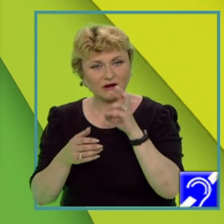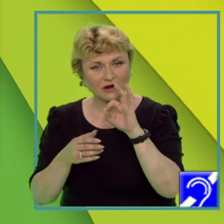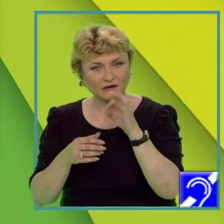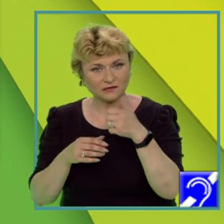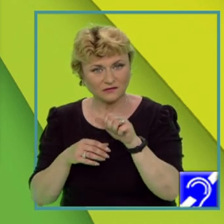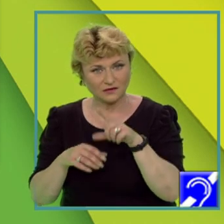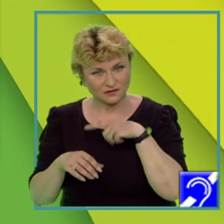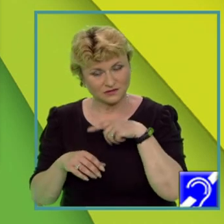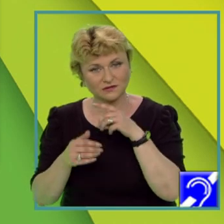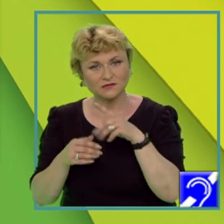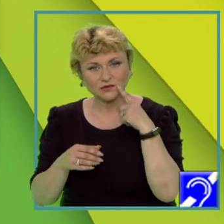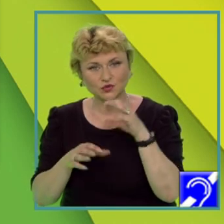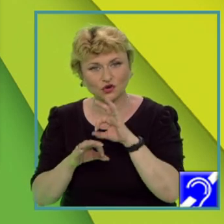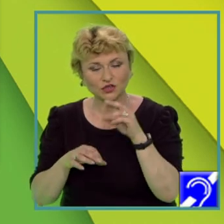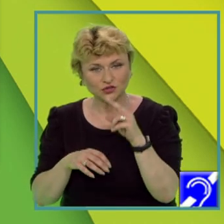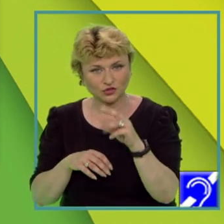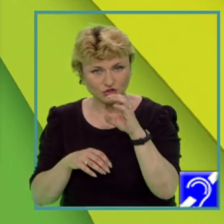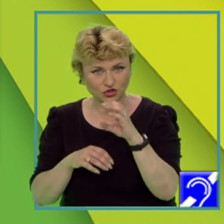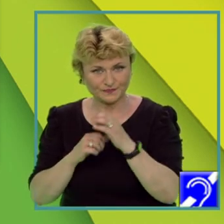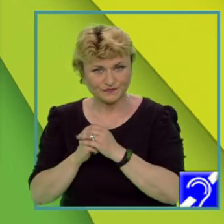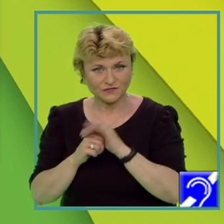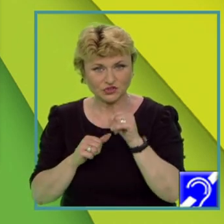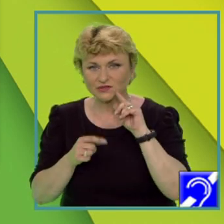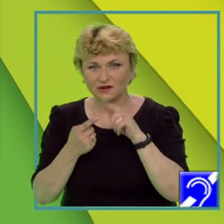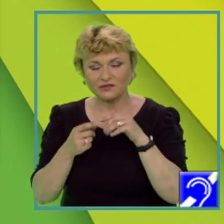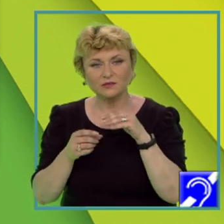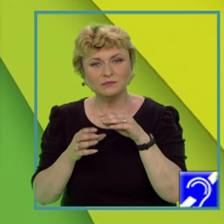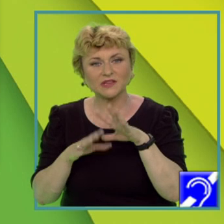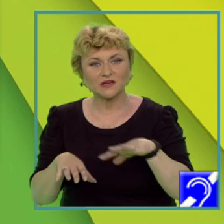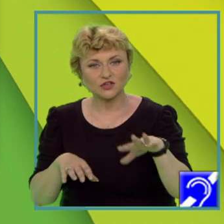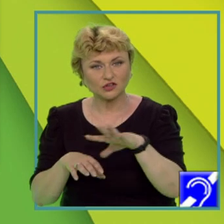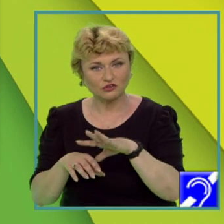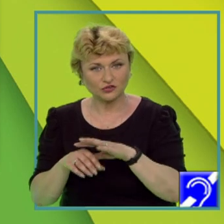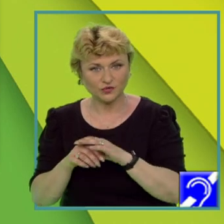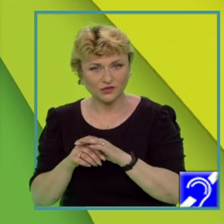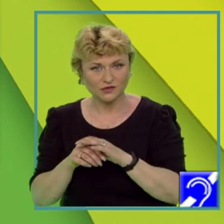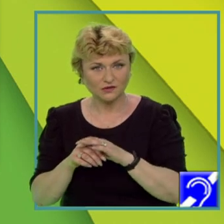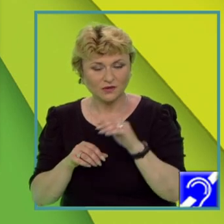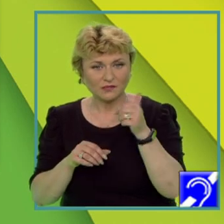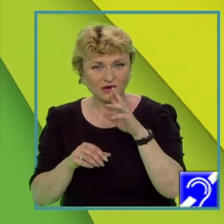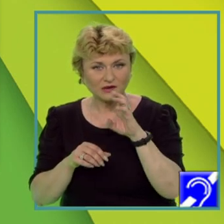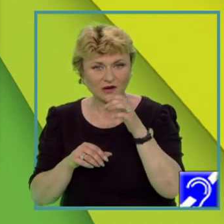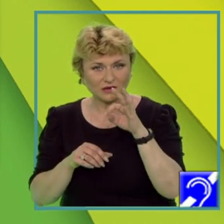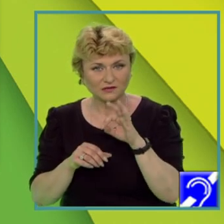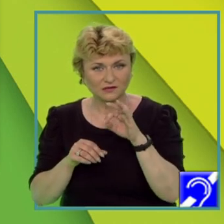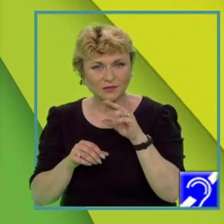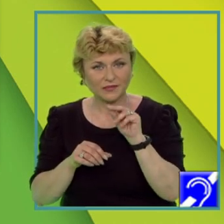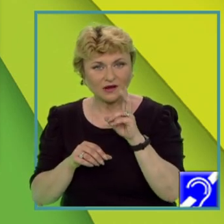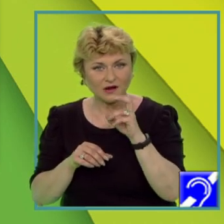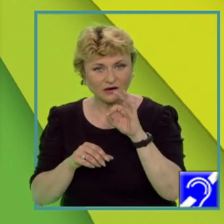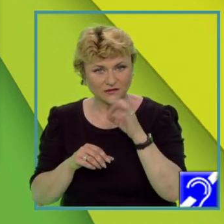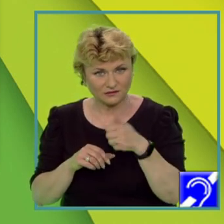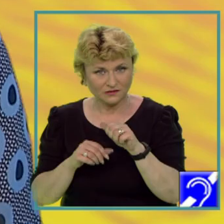2C. Munții Matra se află pe teritoriul statului marcat pe hartă cu litera. Ne amintim de la